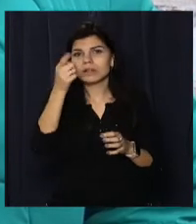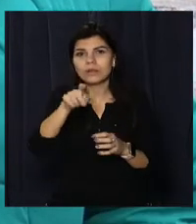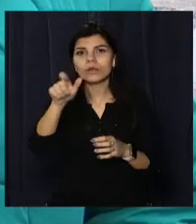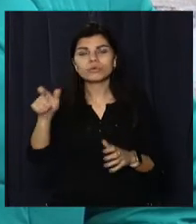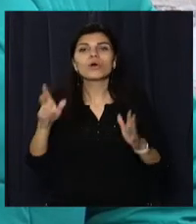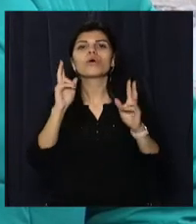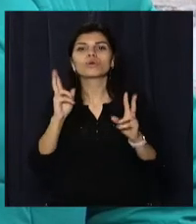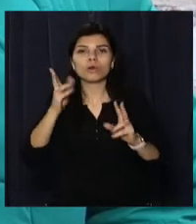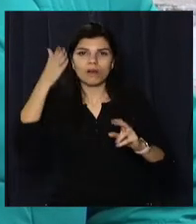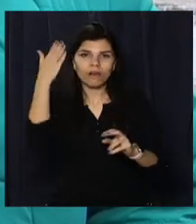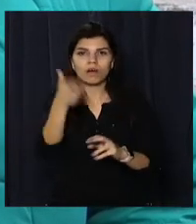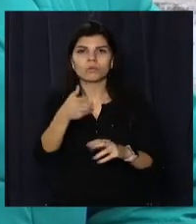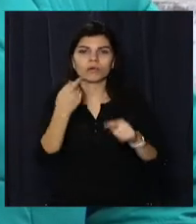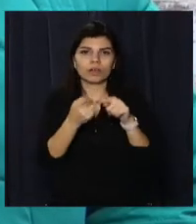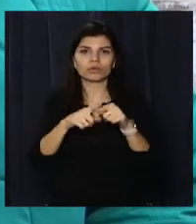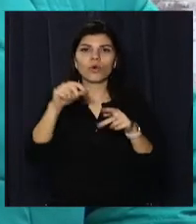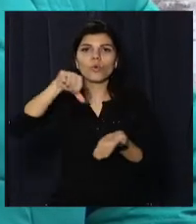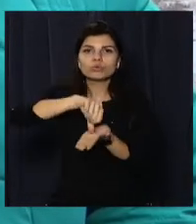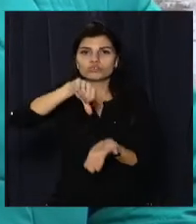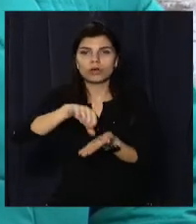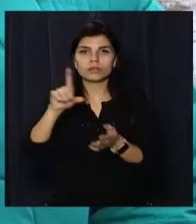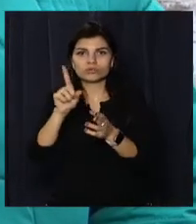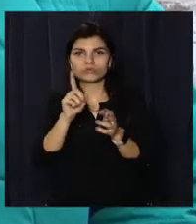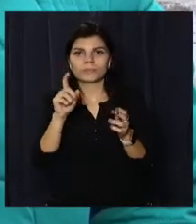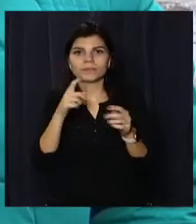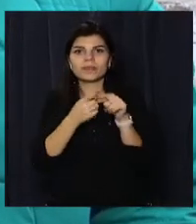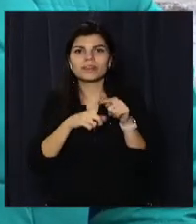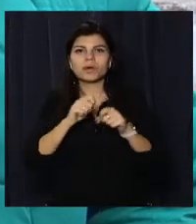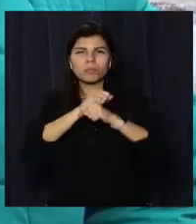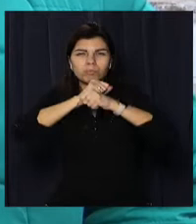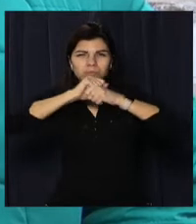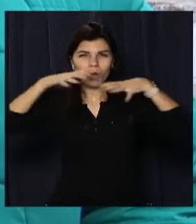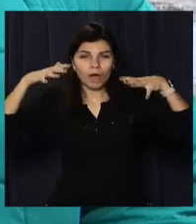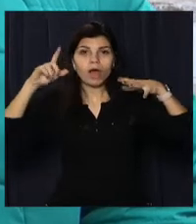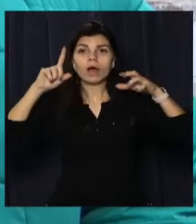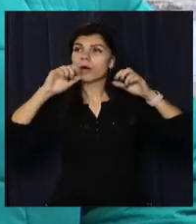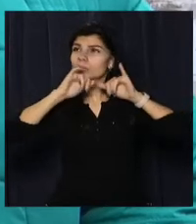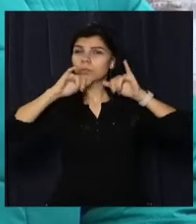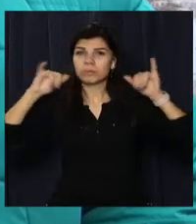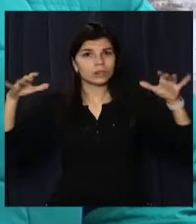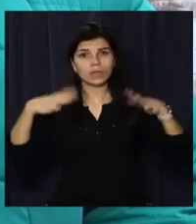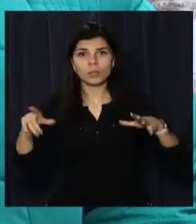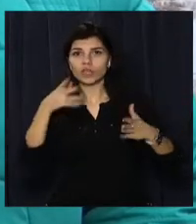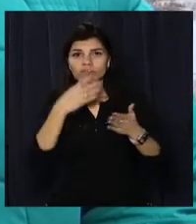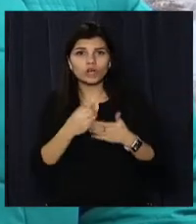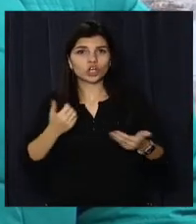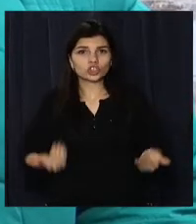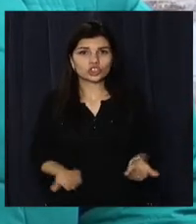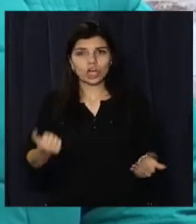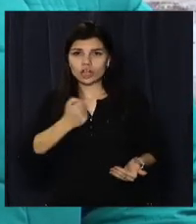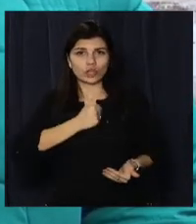участвували в цьому всьому, не спасли, свою життя не пожалели,